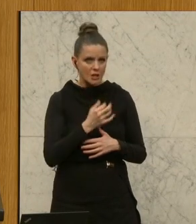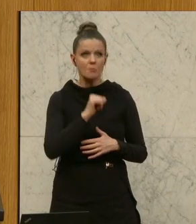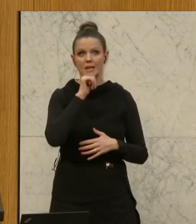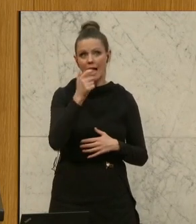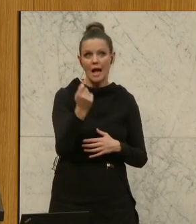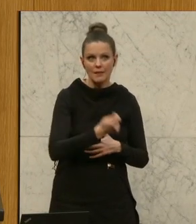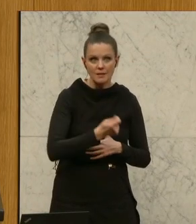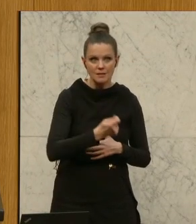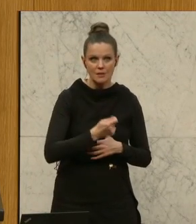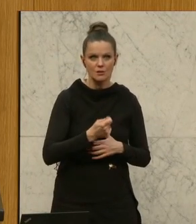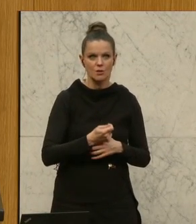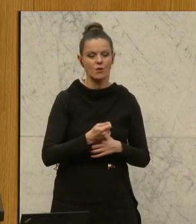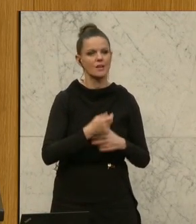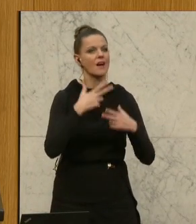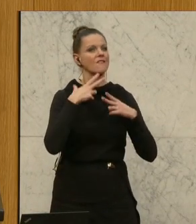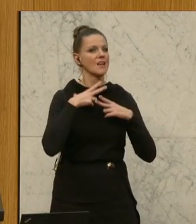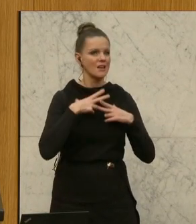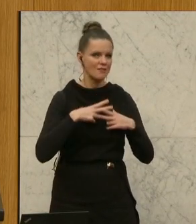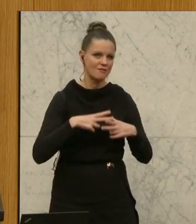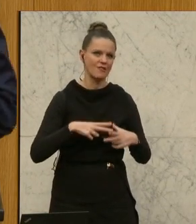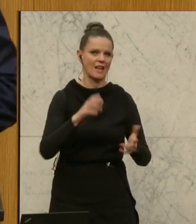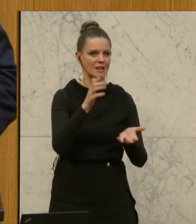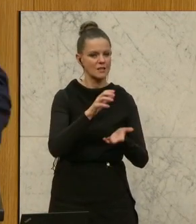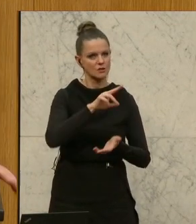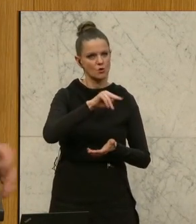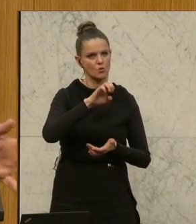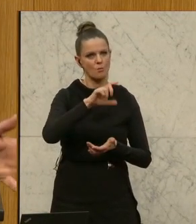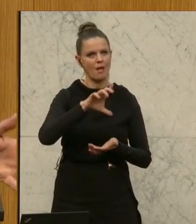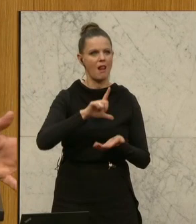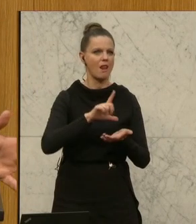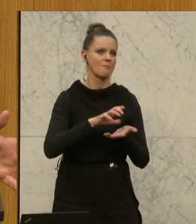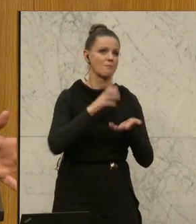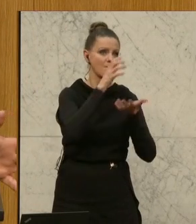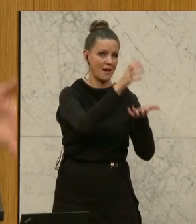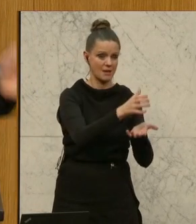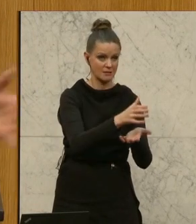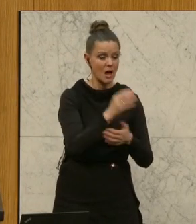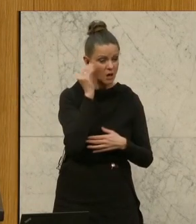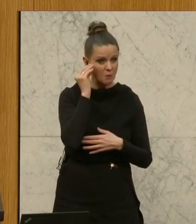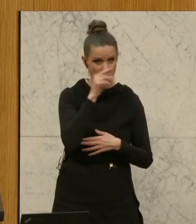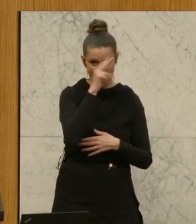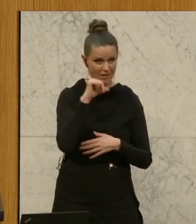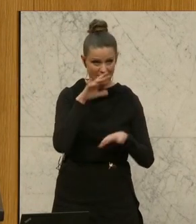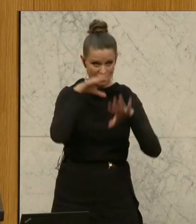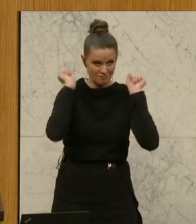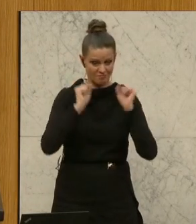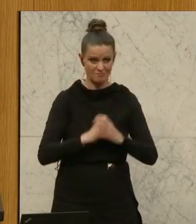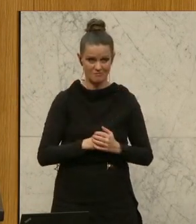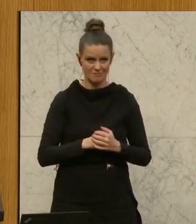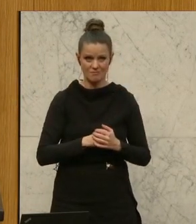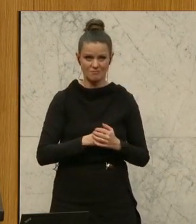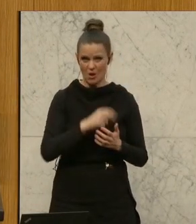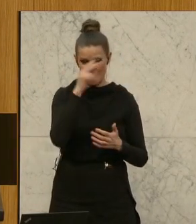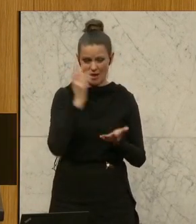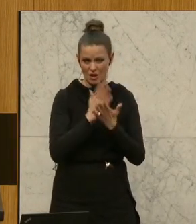gibt. Da gibt es dann den Friedensnobelpreis dafür. Und glauben Sie, dass die Leute das nicht bemerken? Glauben Sie, dass die Leute das nicht bemerken?